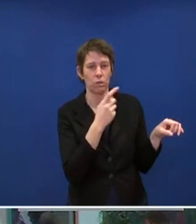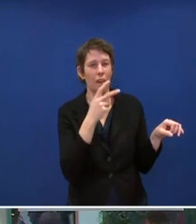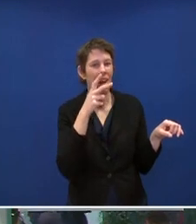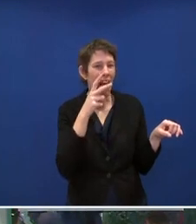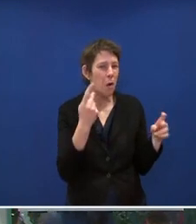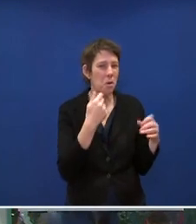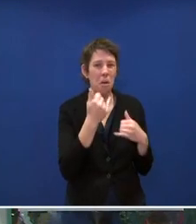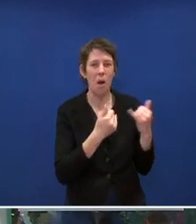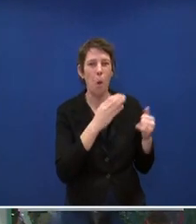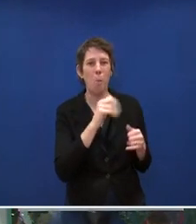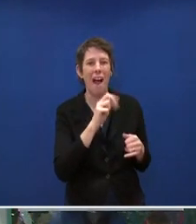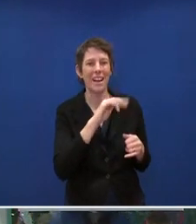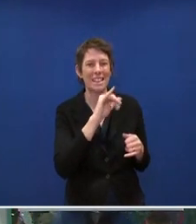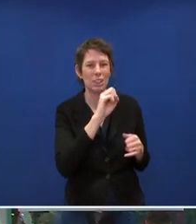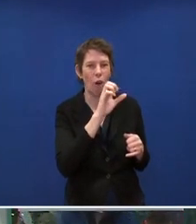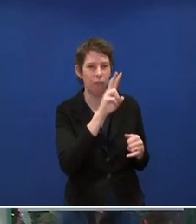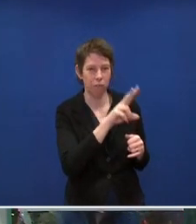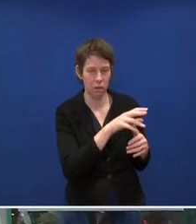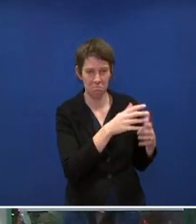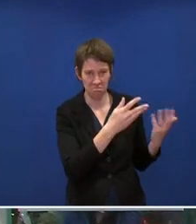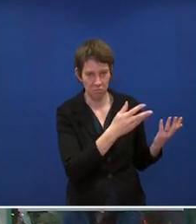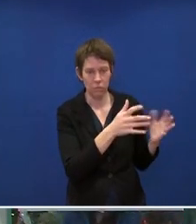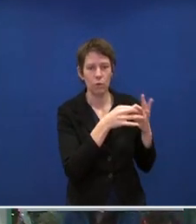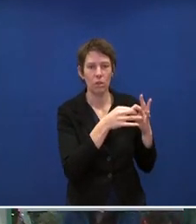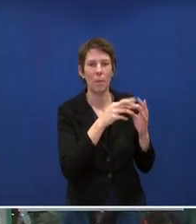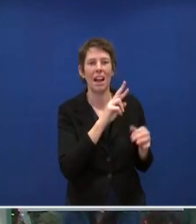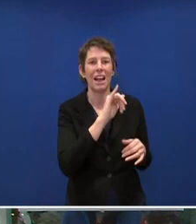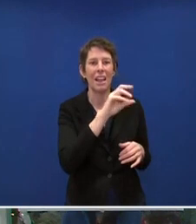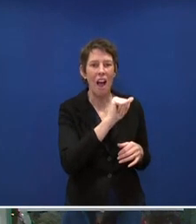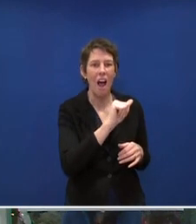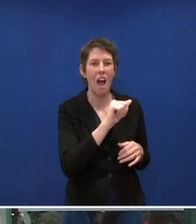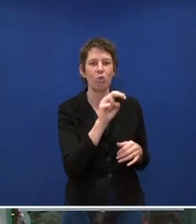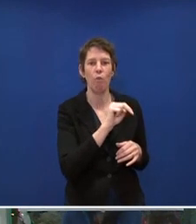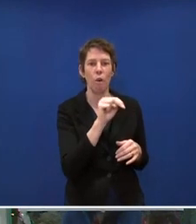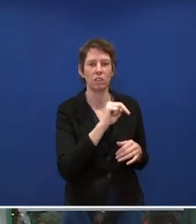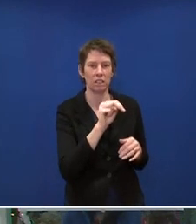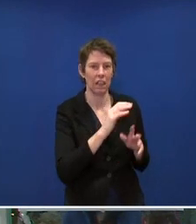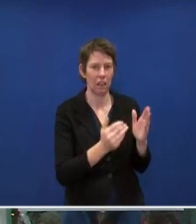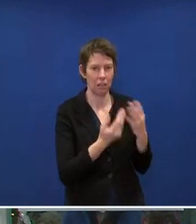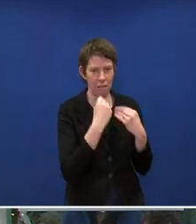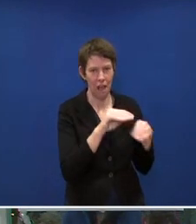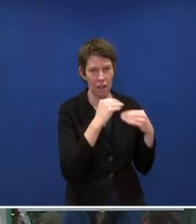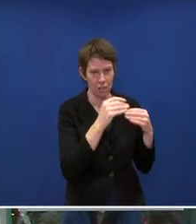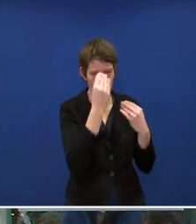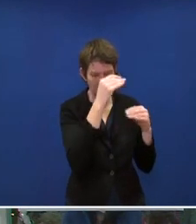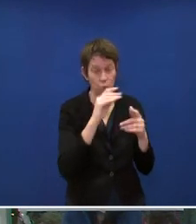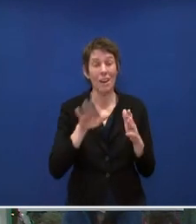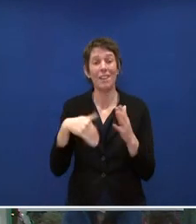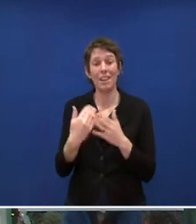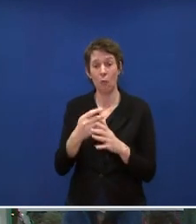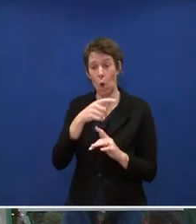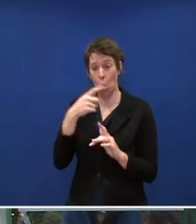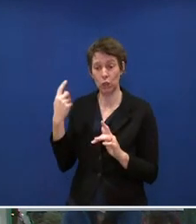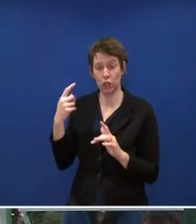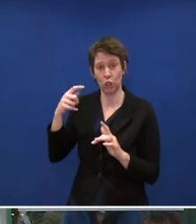oder Frau Barisow für die RIA Novostny Nachrichtenagentur. Mehrere russische Politiker